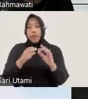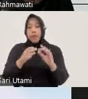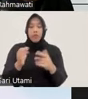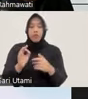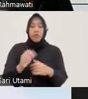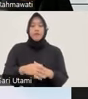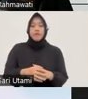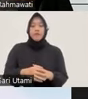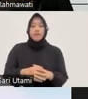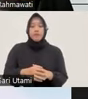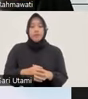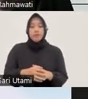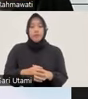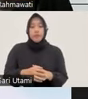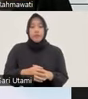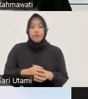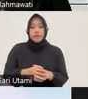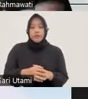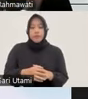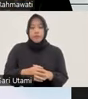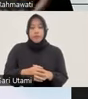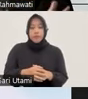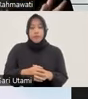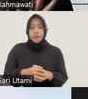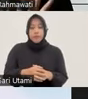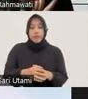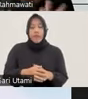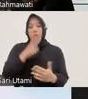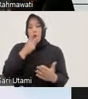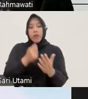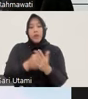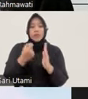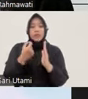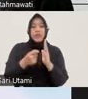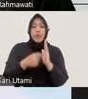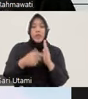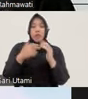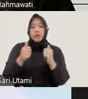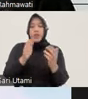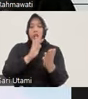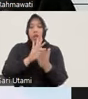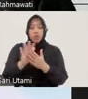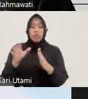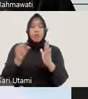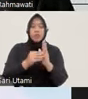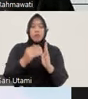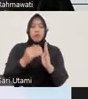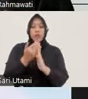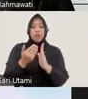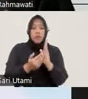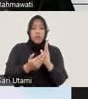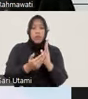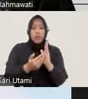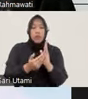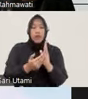hal yang sama juga kami rekomendasikan nilai-nilai restoratif bisa diinsert dalam mekanisme mediasi penal bahwa